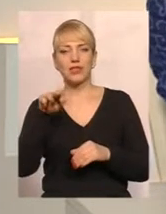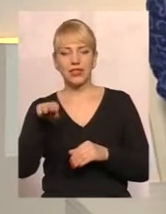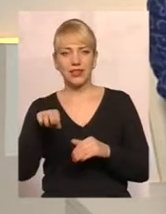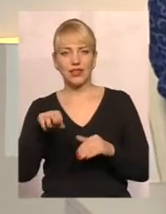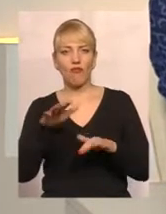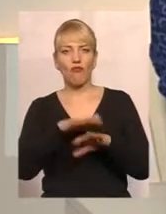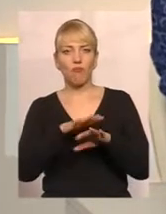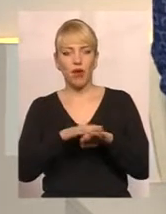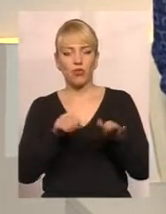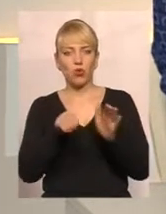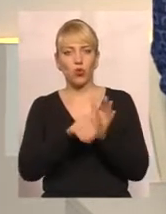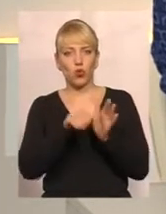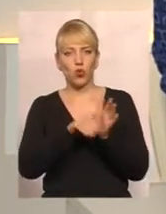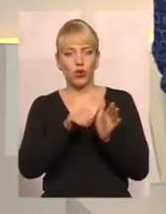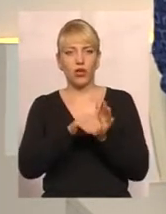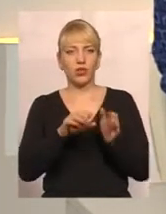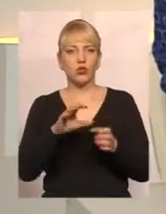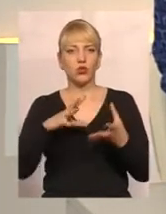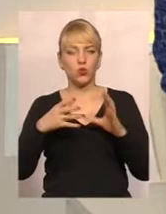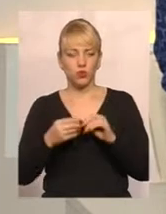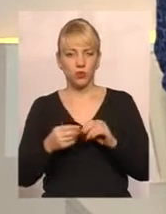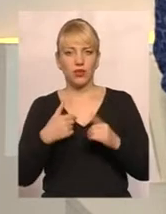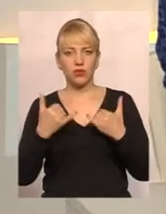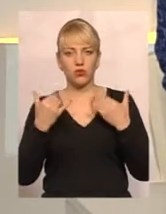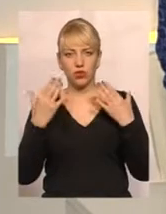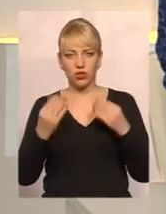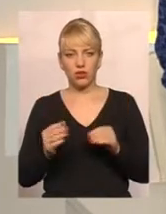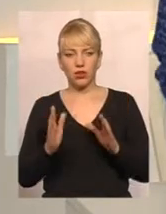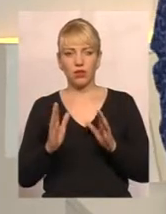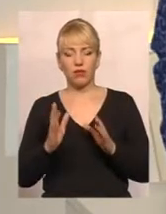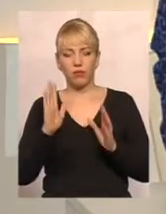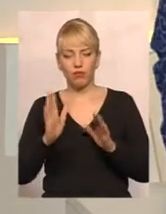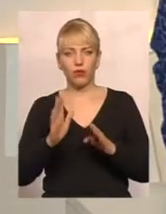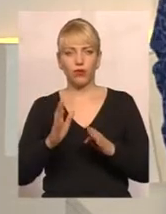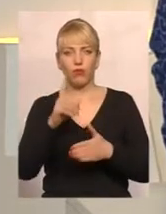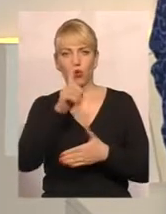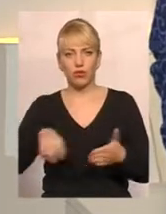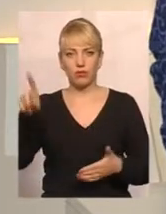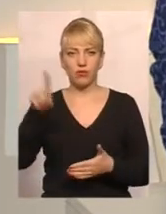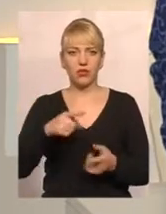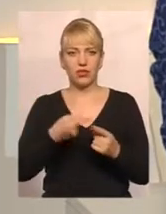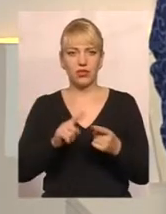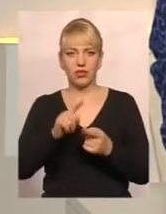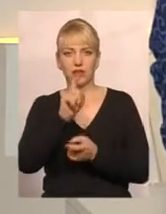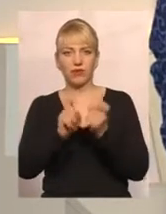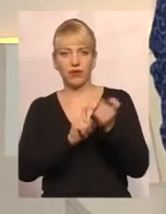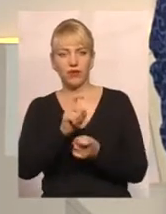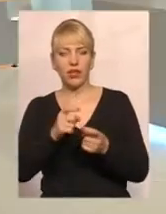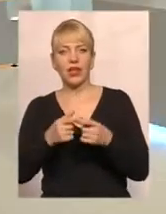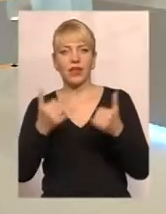Чи так це? На сьогоднішній день, знову-таки, будемо розвіювати ці міфи. Наявність депозиту